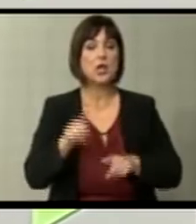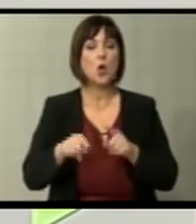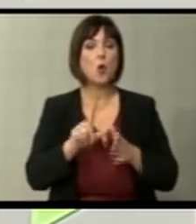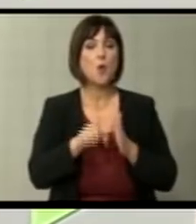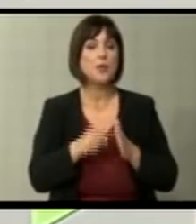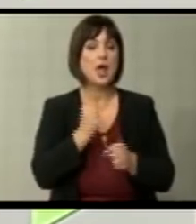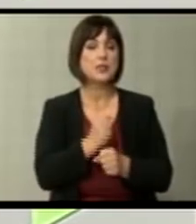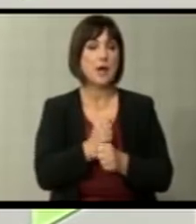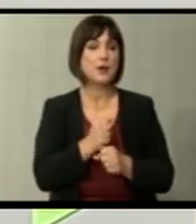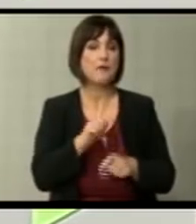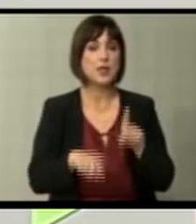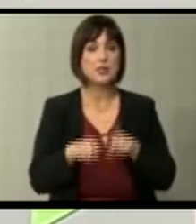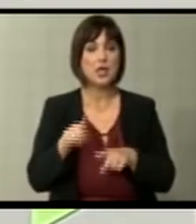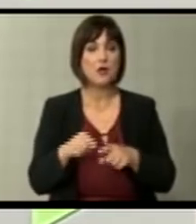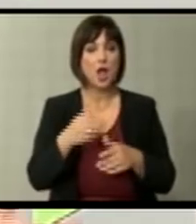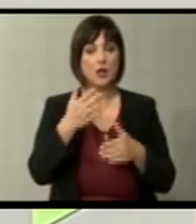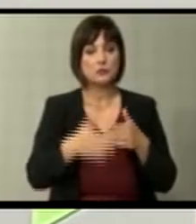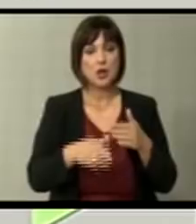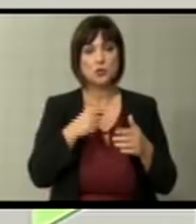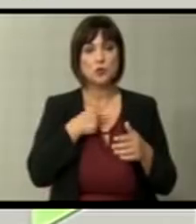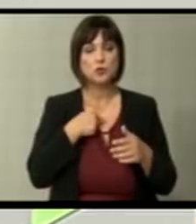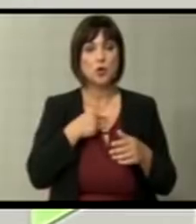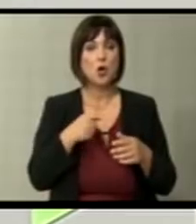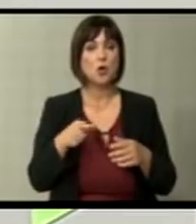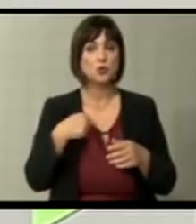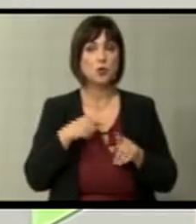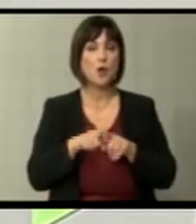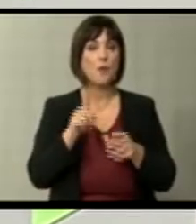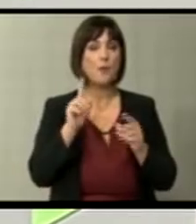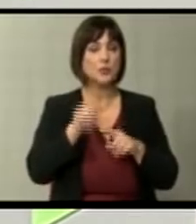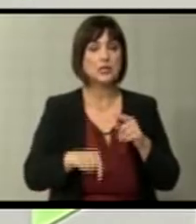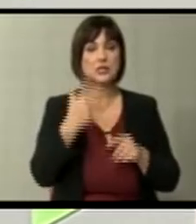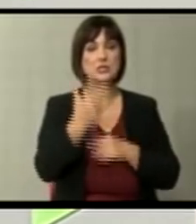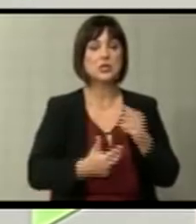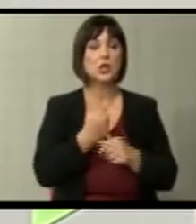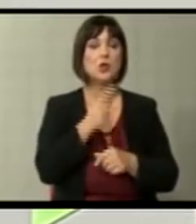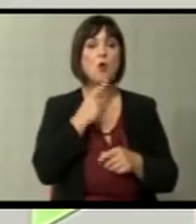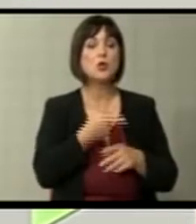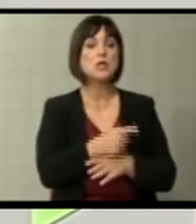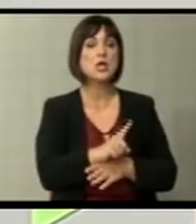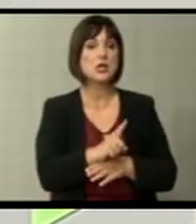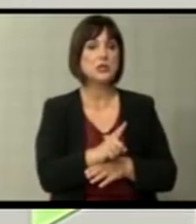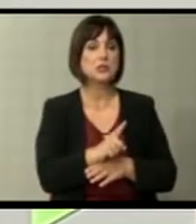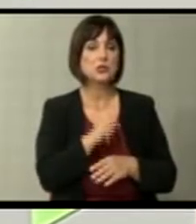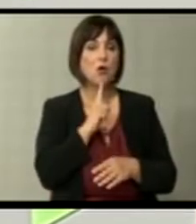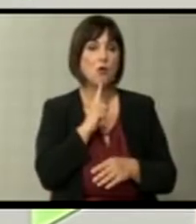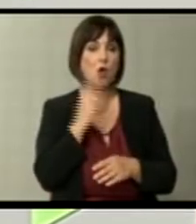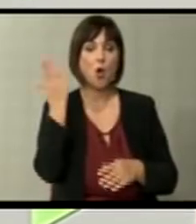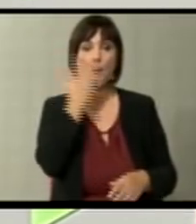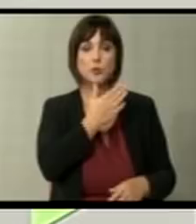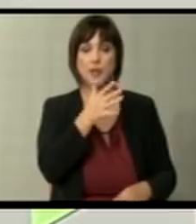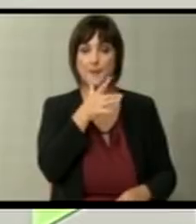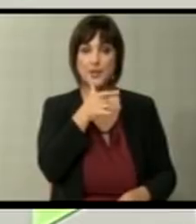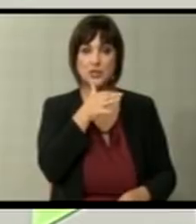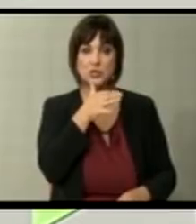минути да направиме ние некоја резиме ЕВСО булец на последните три години кои се резултатите кои што ги постигна